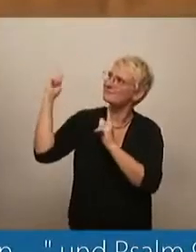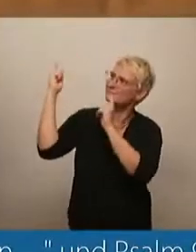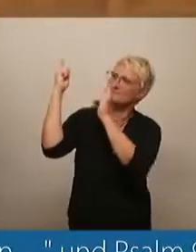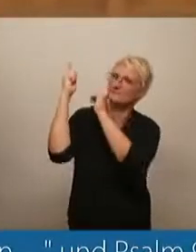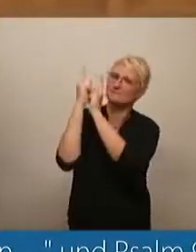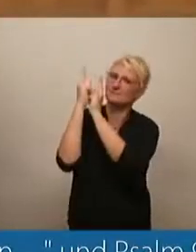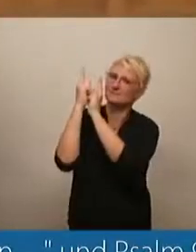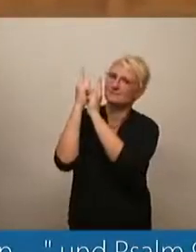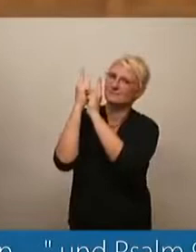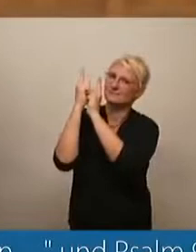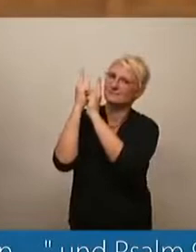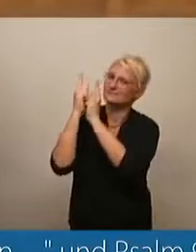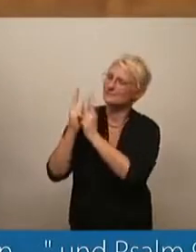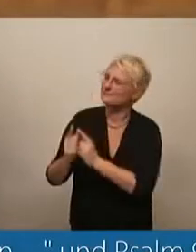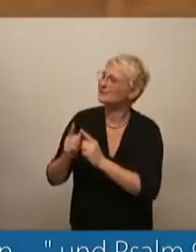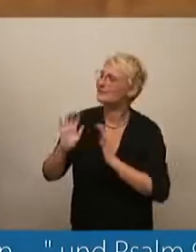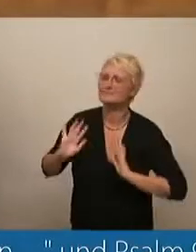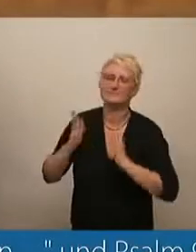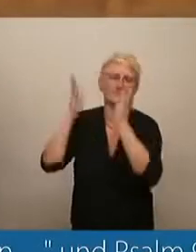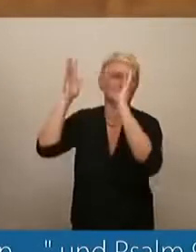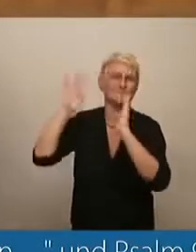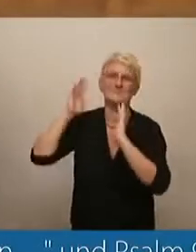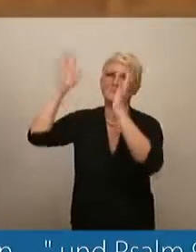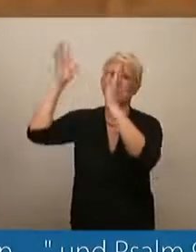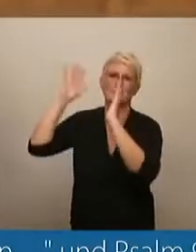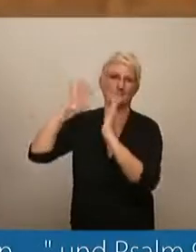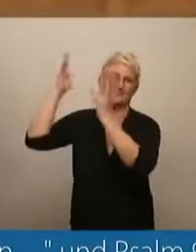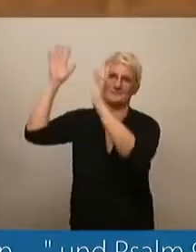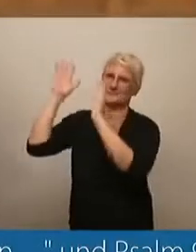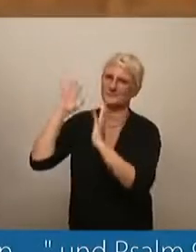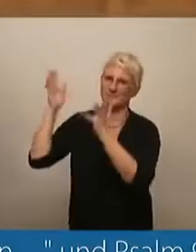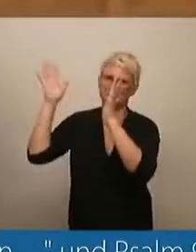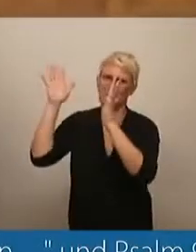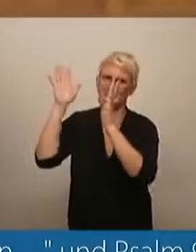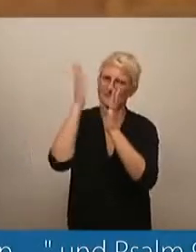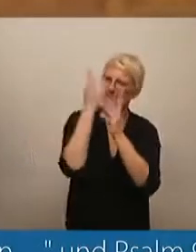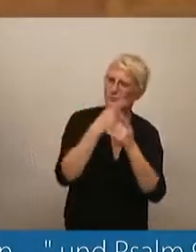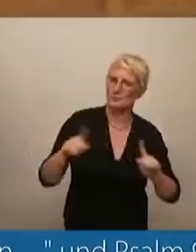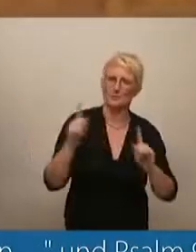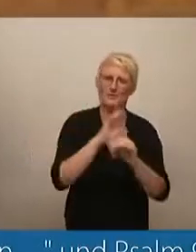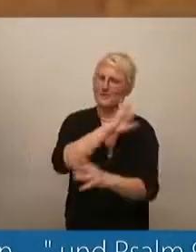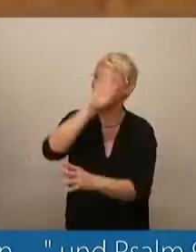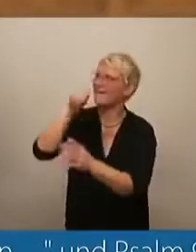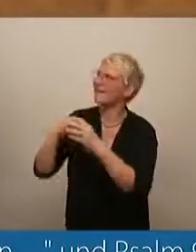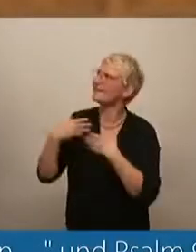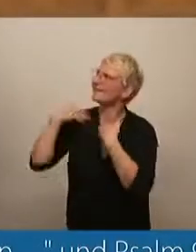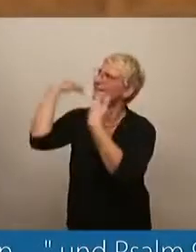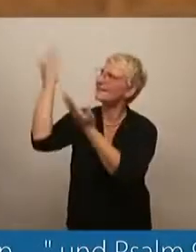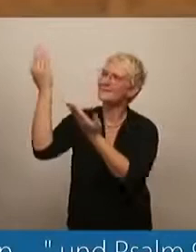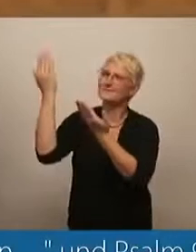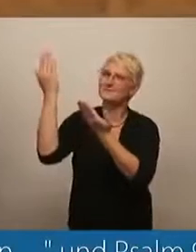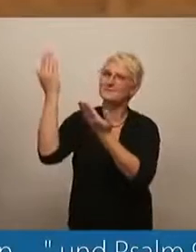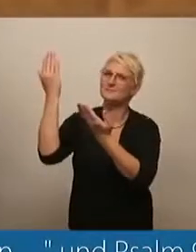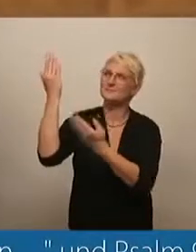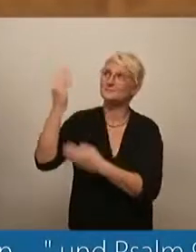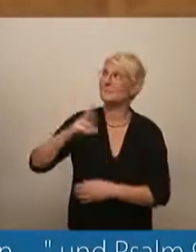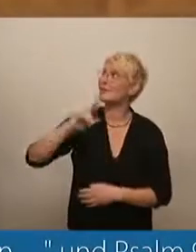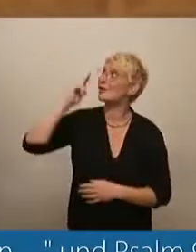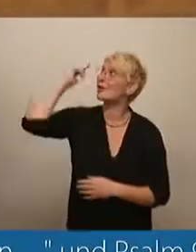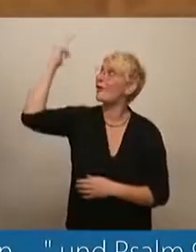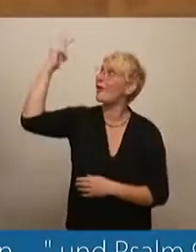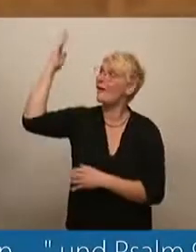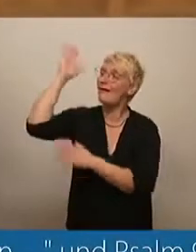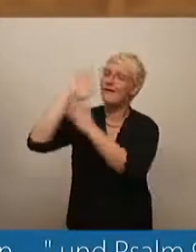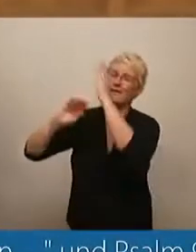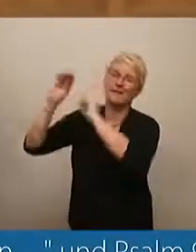vor ihm jauchzen mit Liedern. Hört auf die